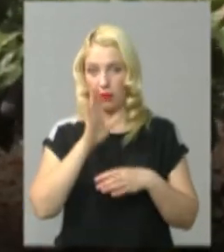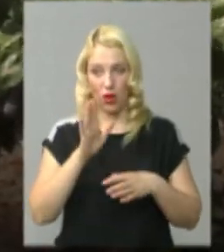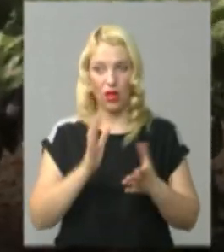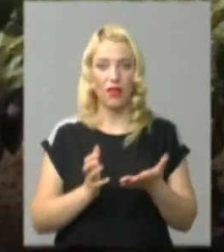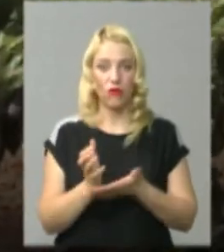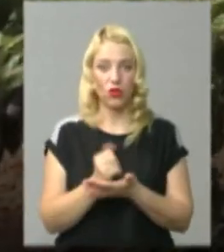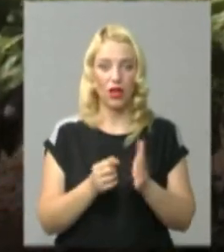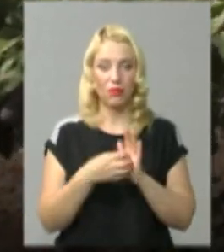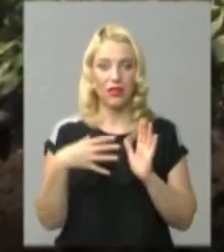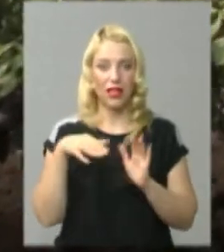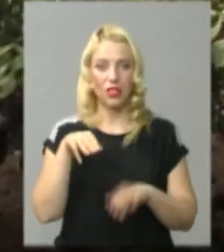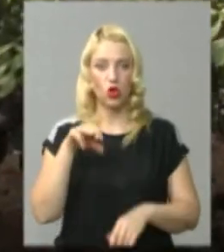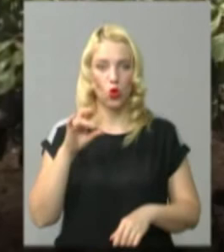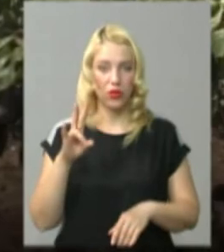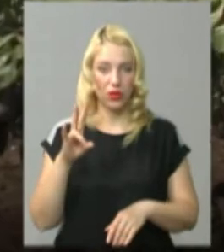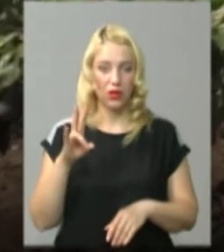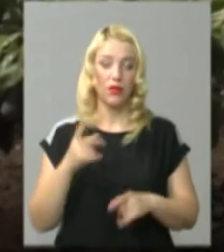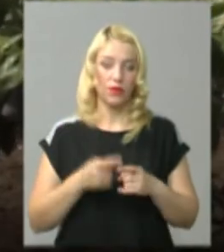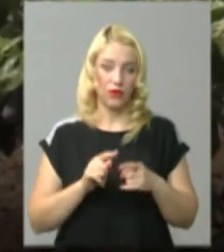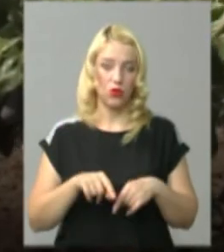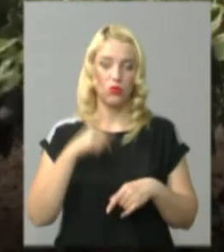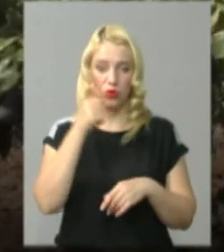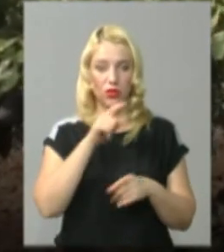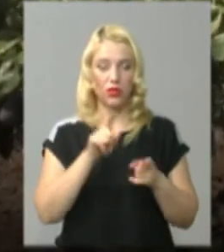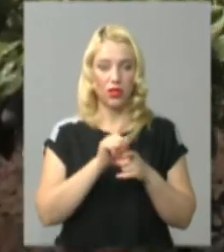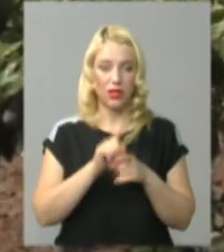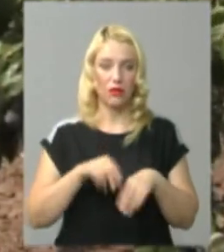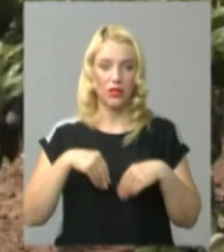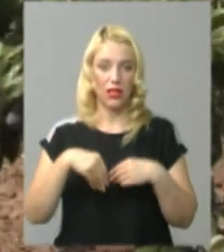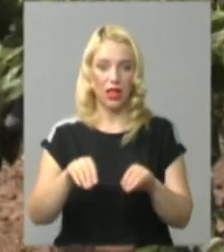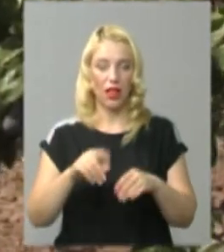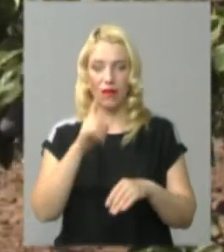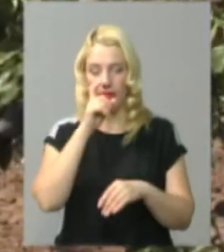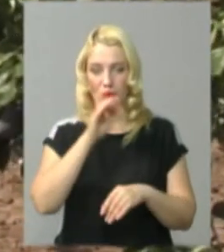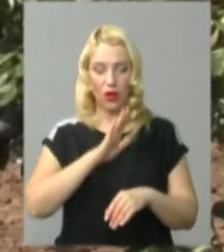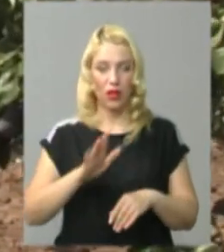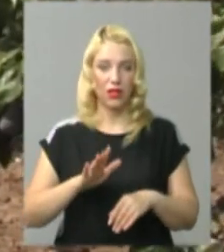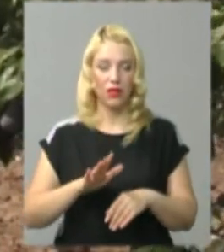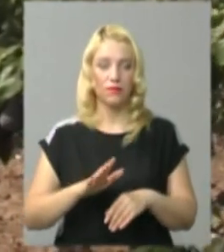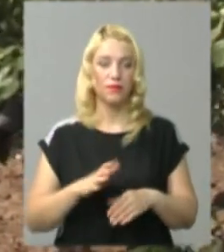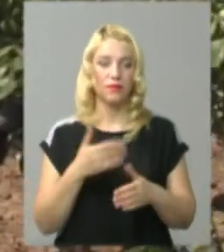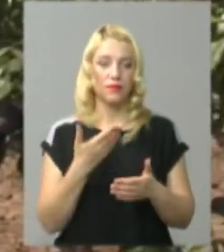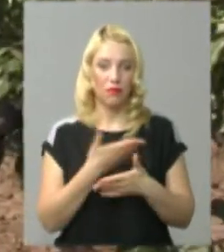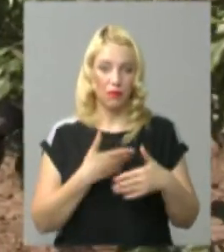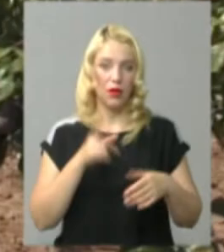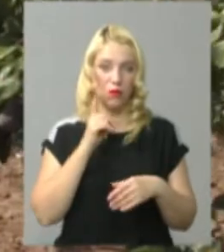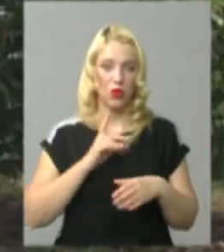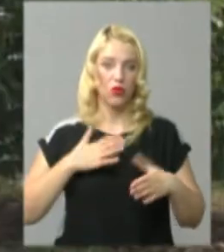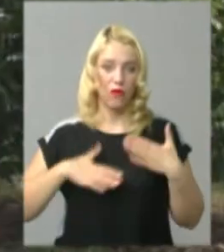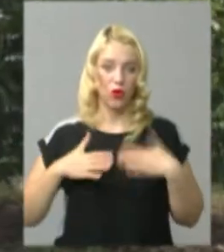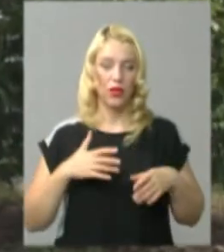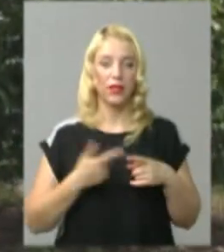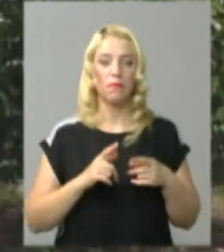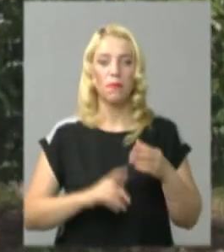врожай, до 15 тонн. Цього року теж заклав досить непоганий. Ми поки що ним довольні.